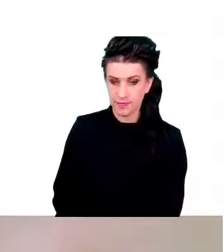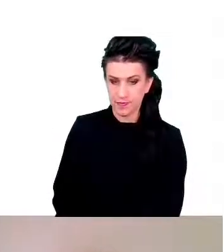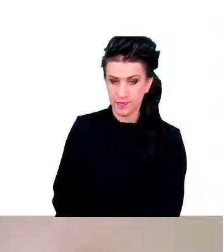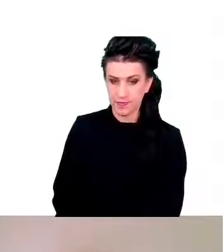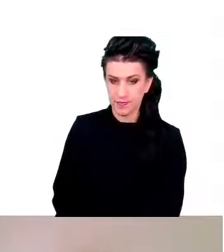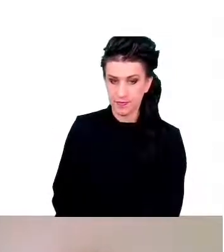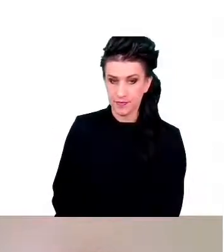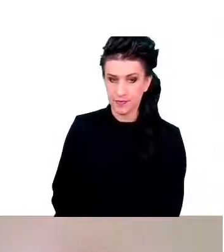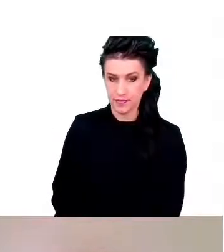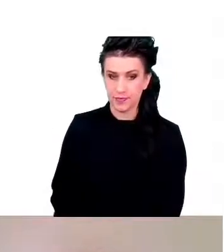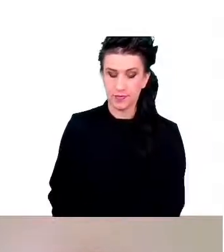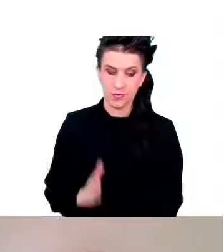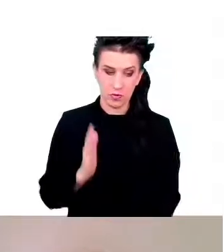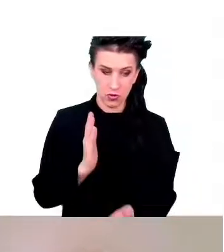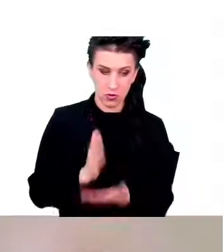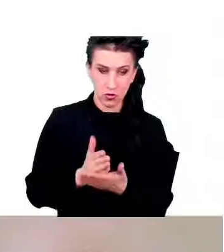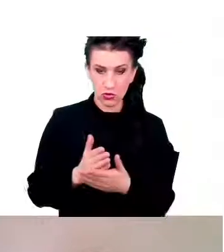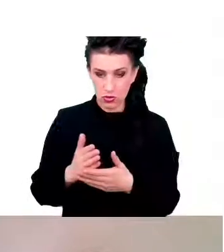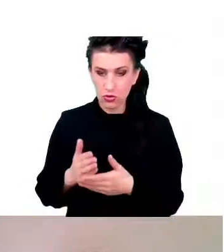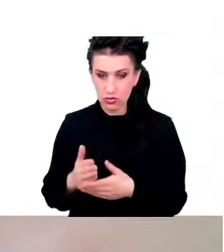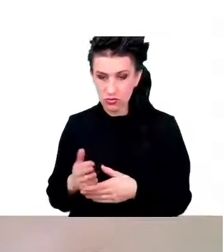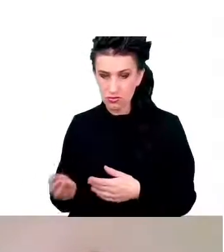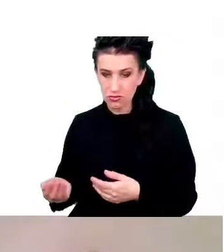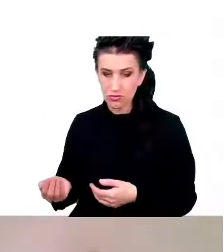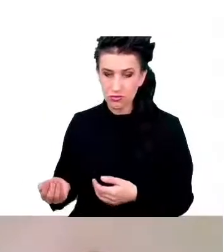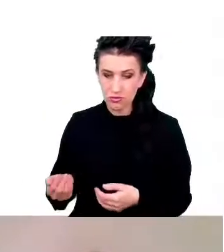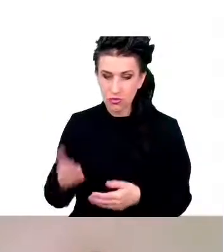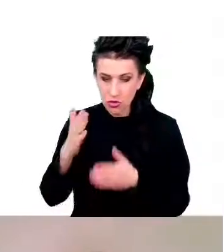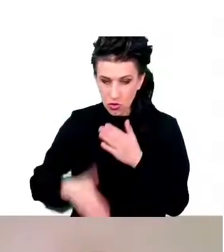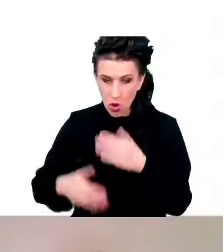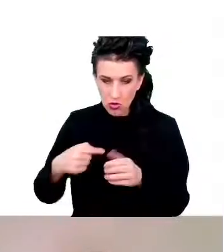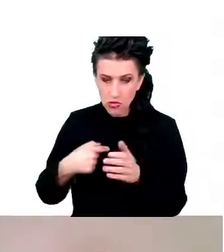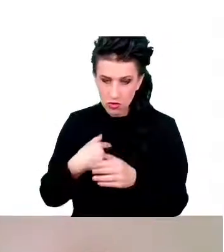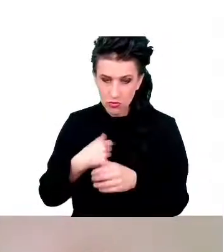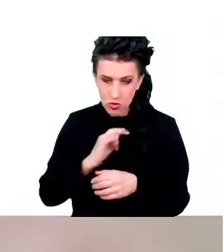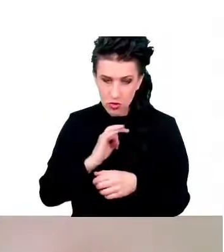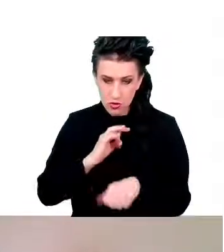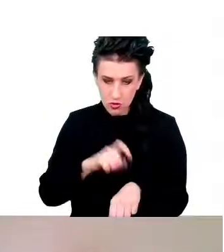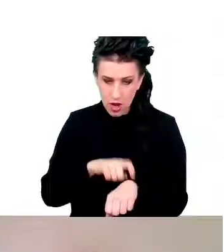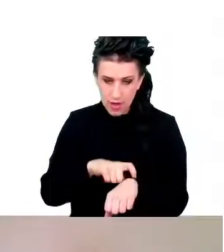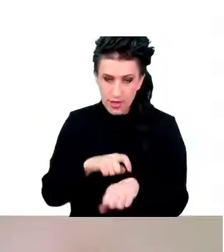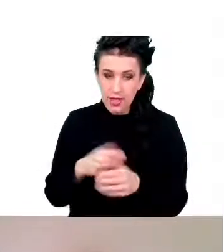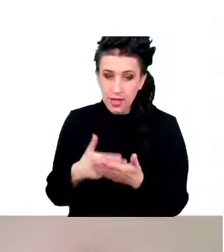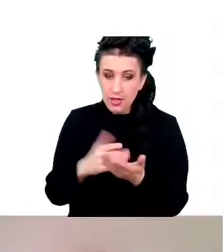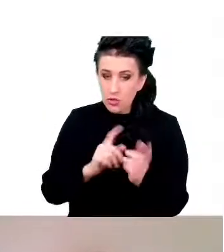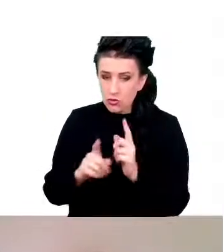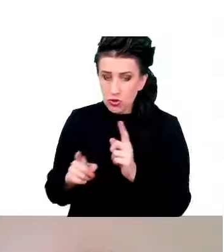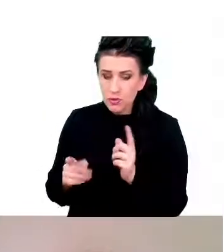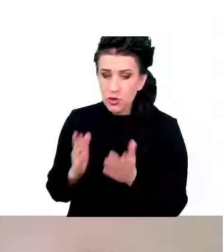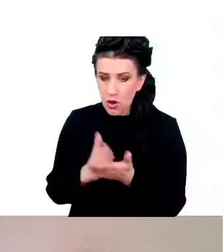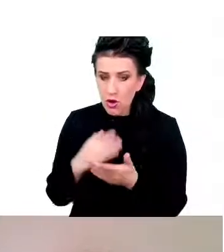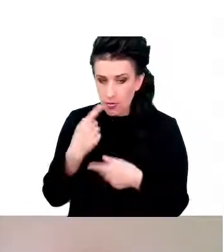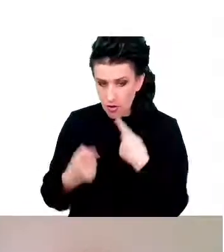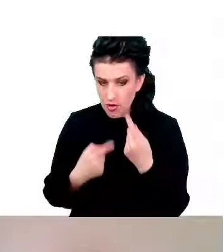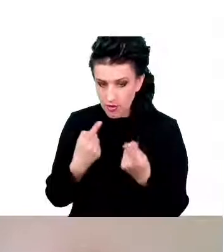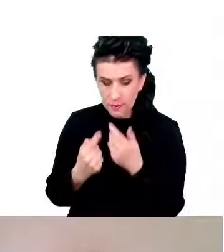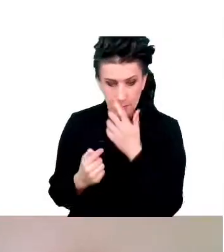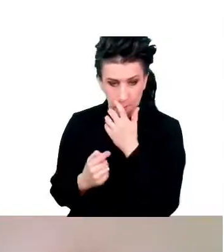Już kończy się mój czas, więc już tylko przejdę tak bardzo szybko. Te senolityki